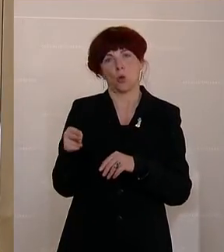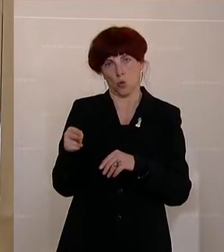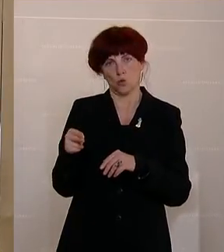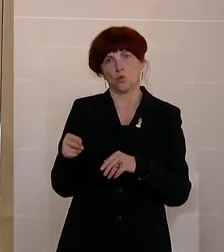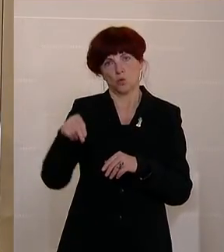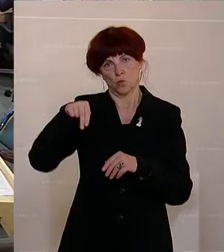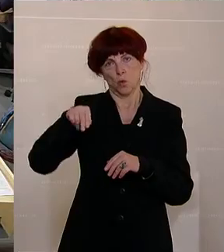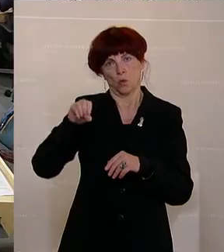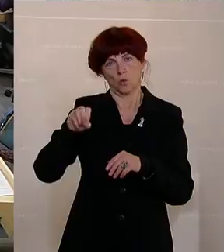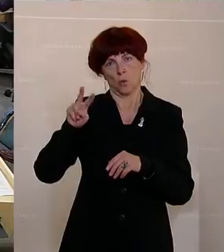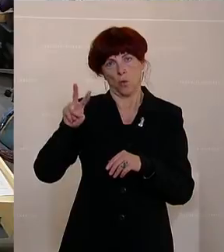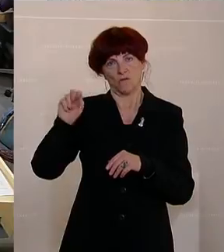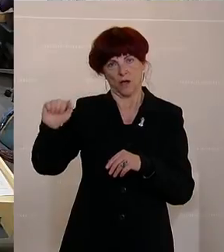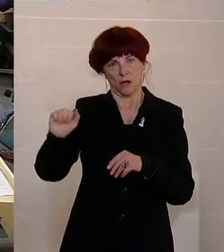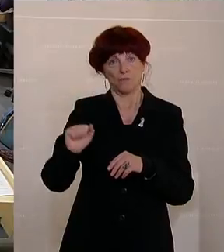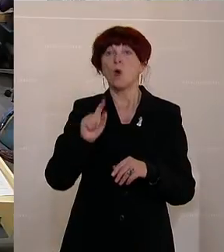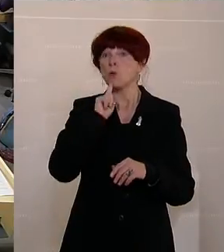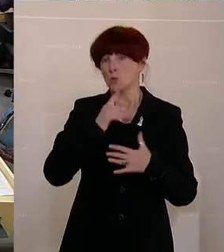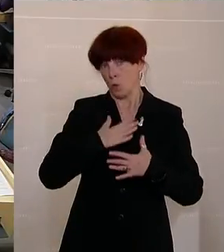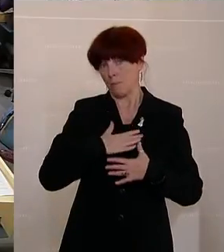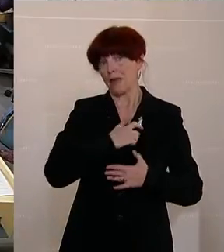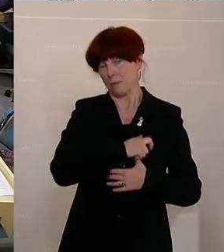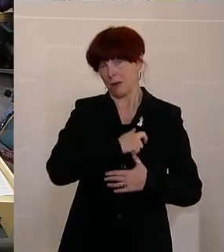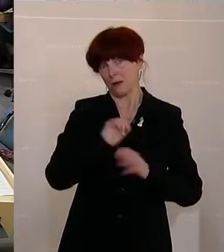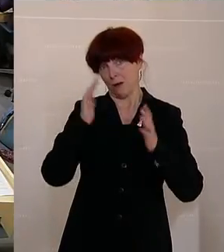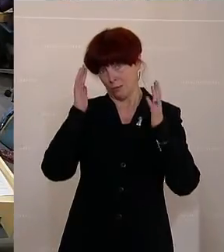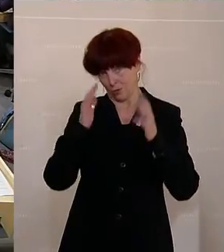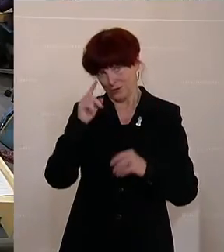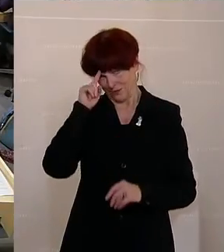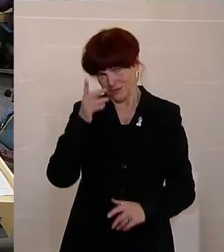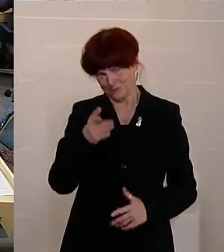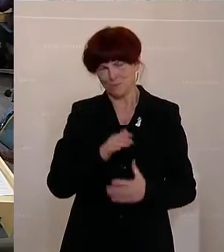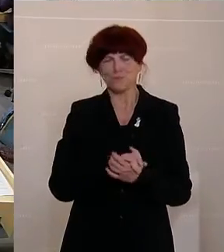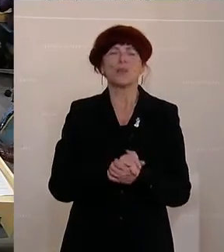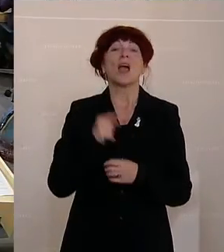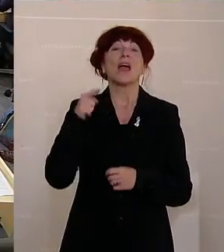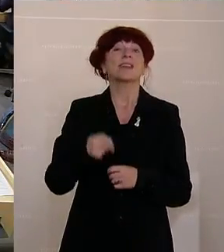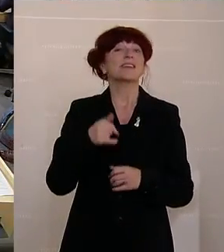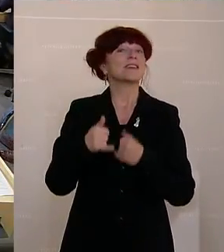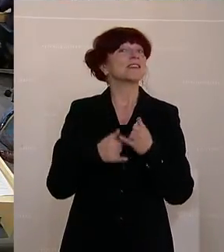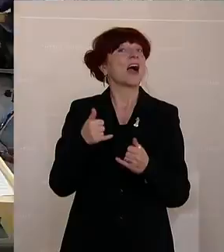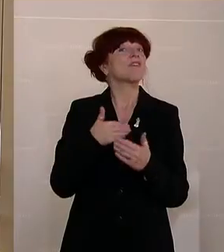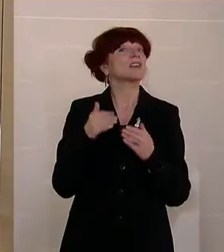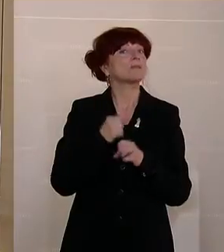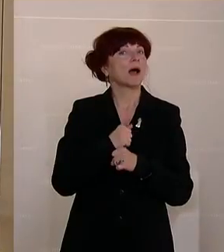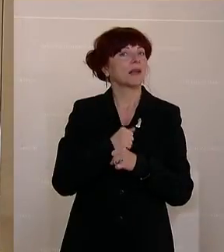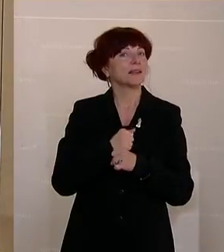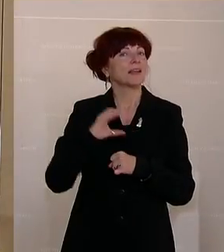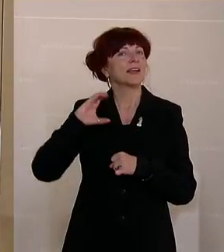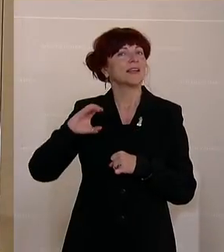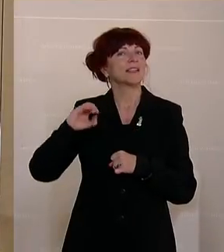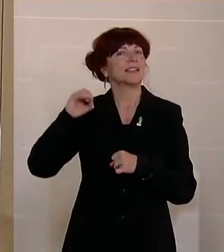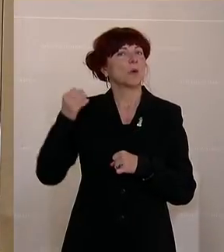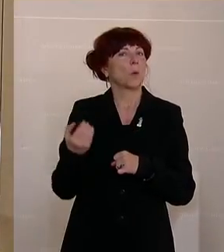Ich weiß, da kriege ich nur von meiner Fraktion Applaus. Auf der anderen Seite, was wir dieses Jahr machen, dass wir einen CO2-Preis